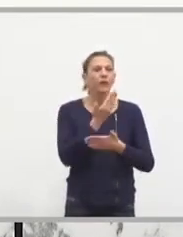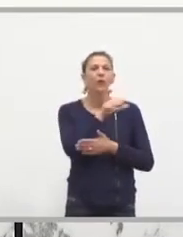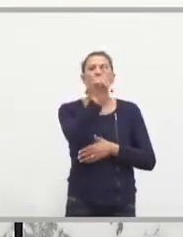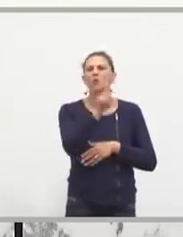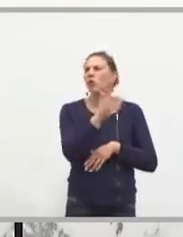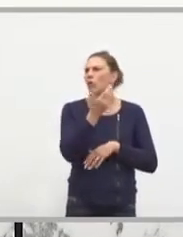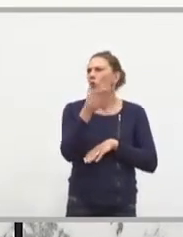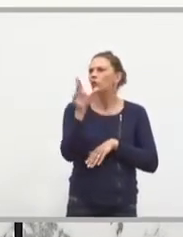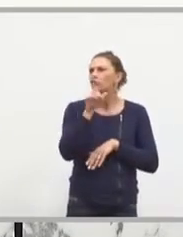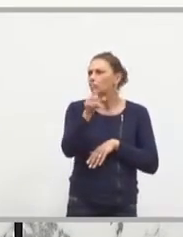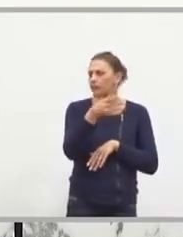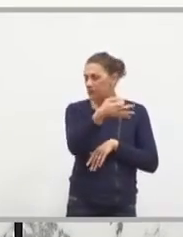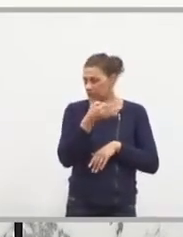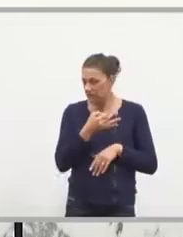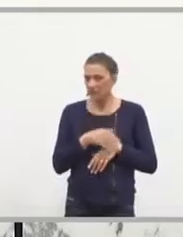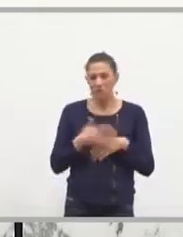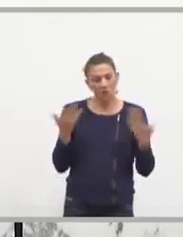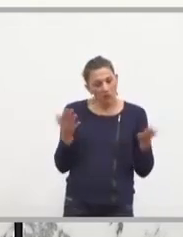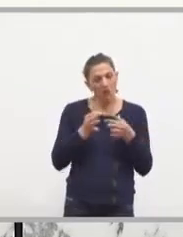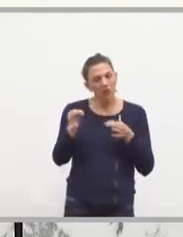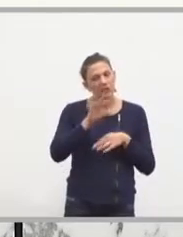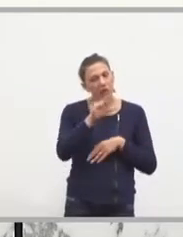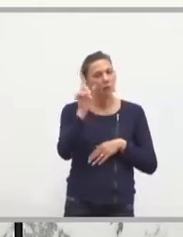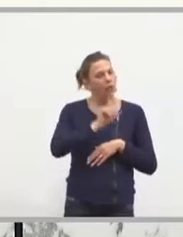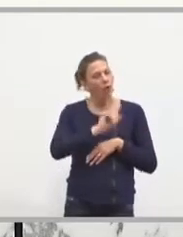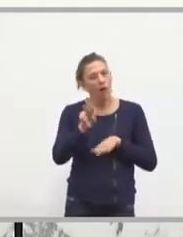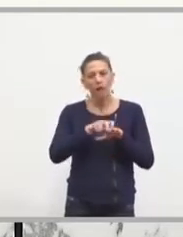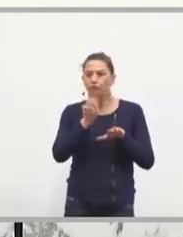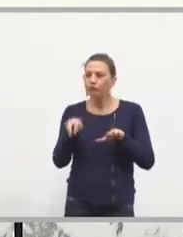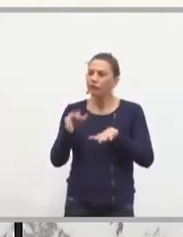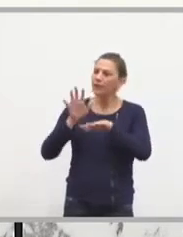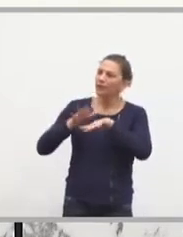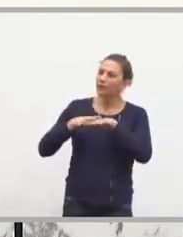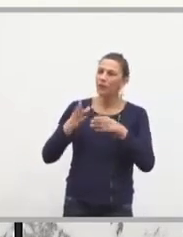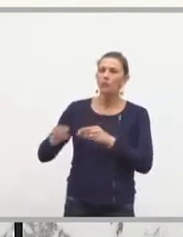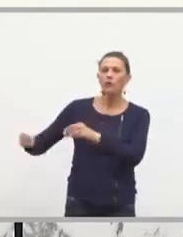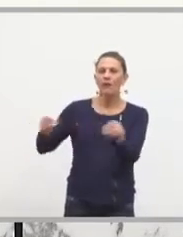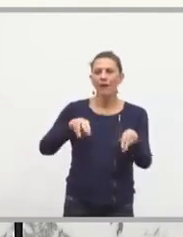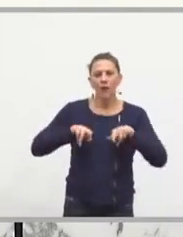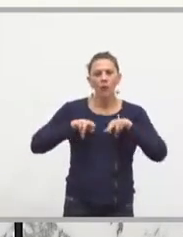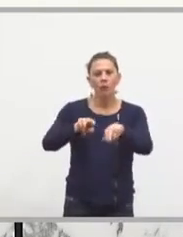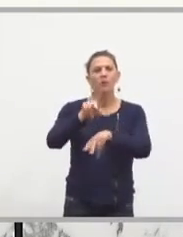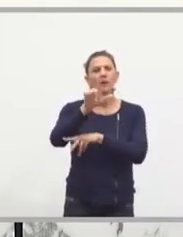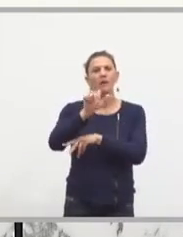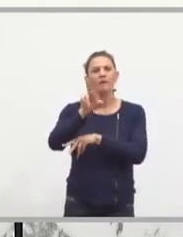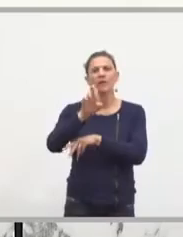« Mais monsieur le maire, pourquoi la ligne 5 ne desservait pas les quartiers populaires sur la route de la Vérude ?